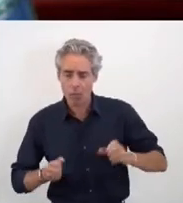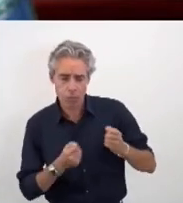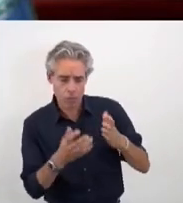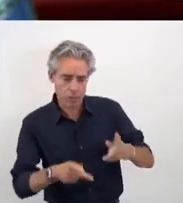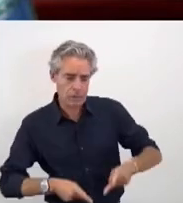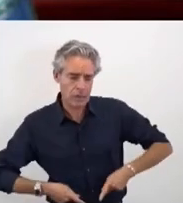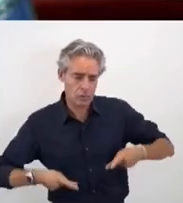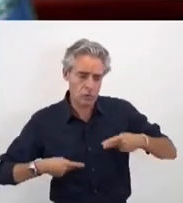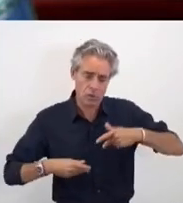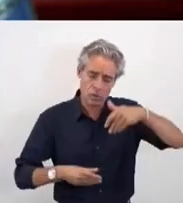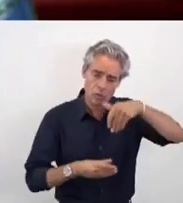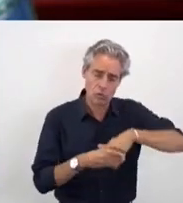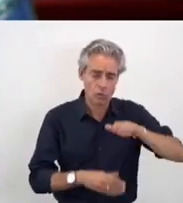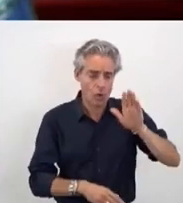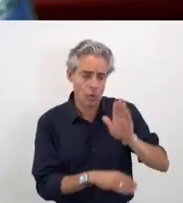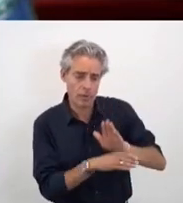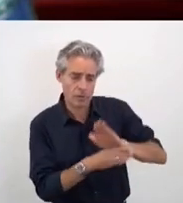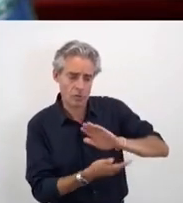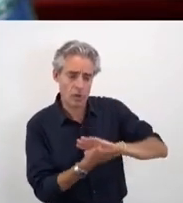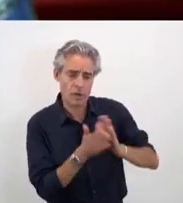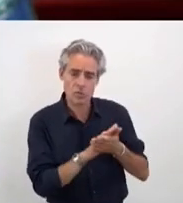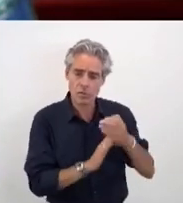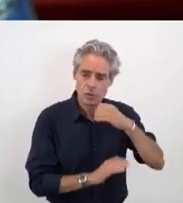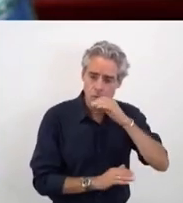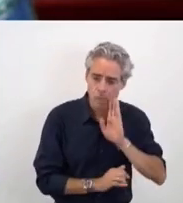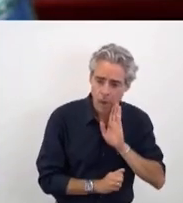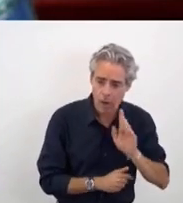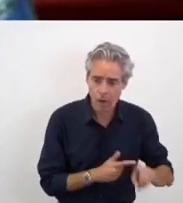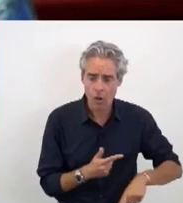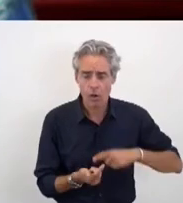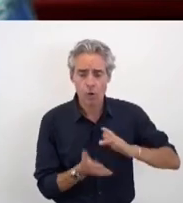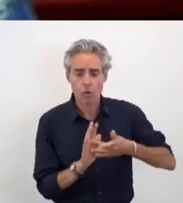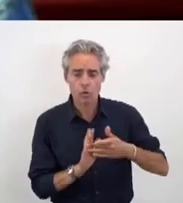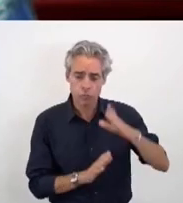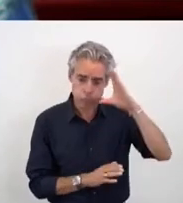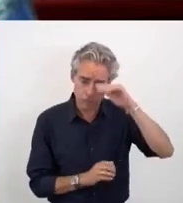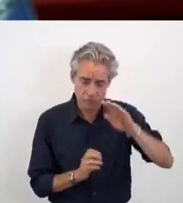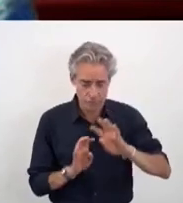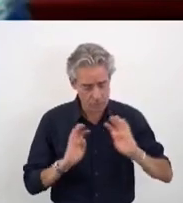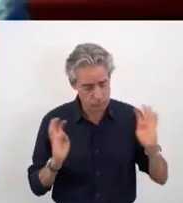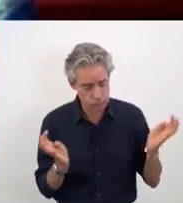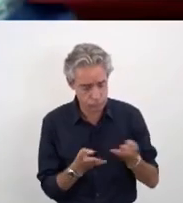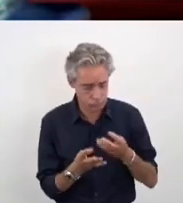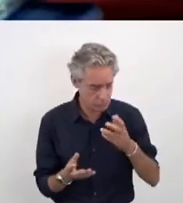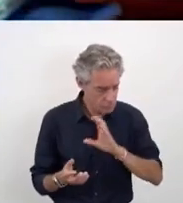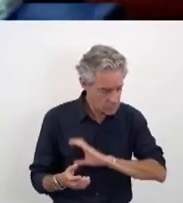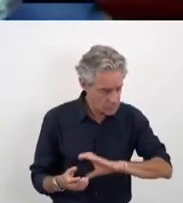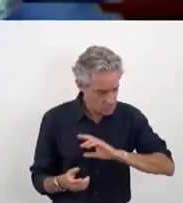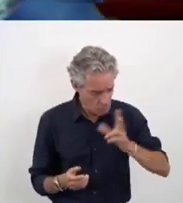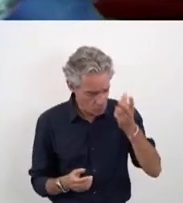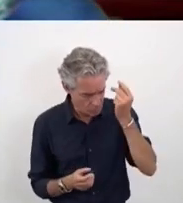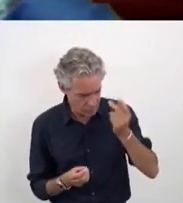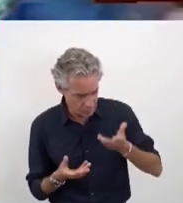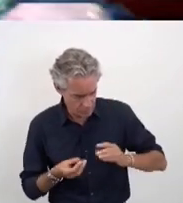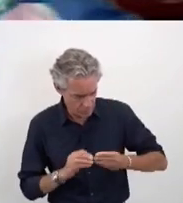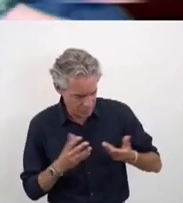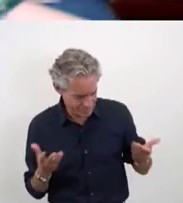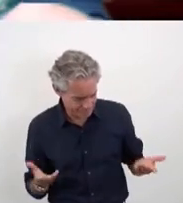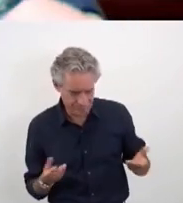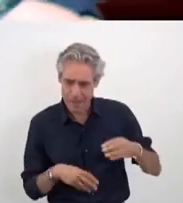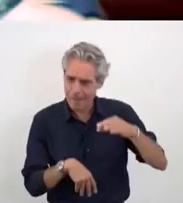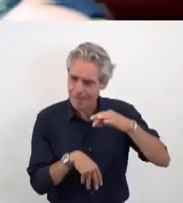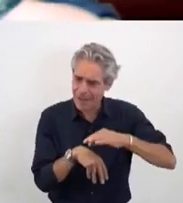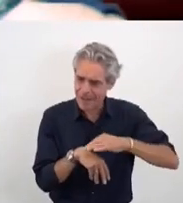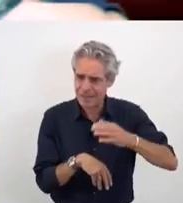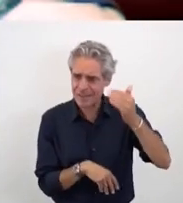représentants des parents, avec l'ensemble des professionnels pour comprendre ce que sont ces phénomènes de maladie